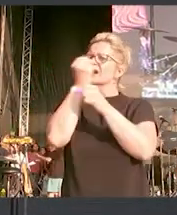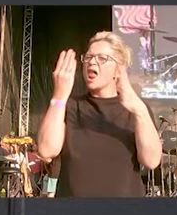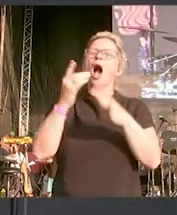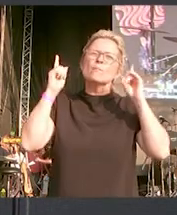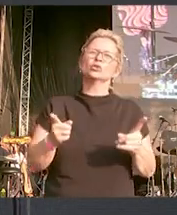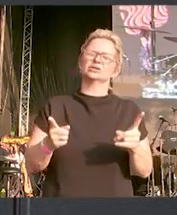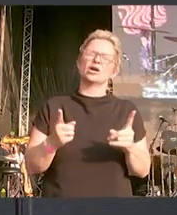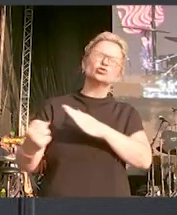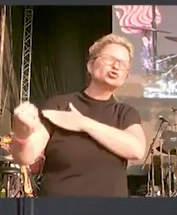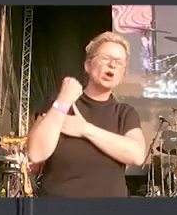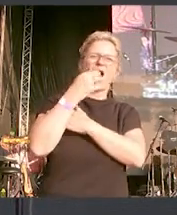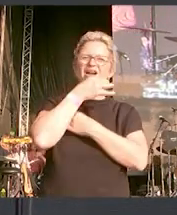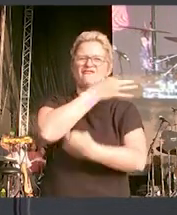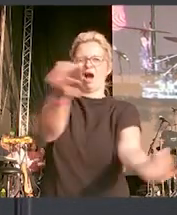stellen.